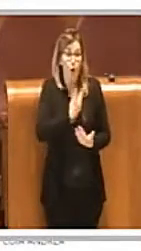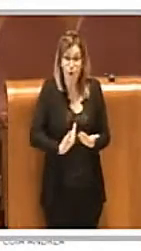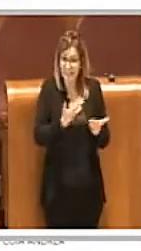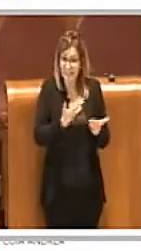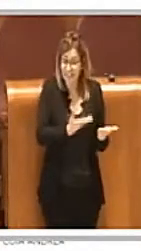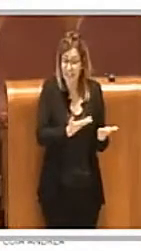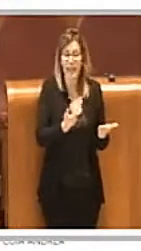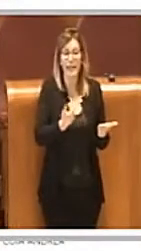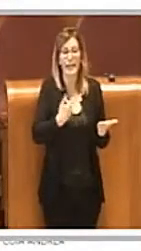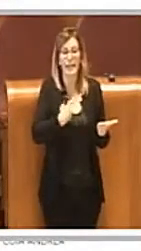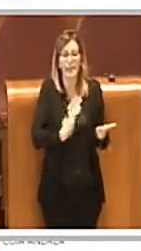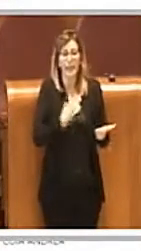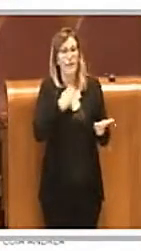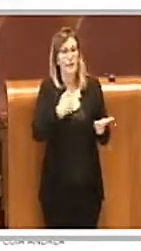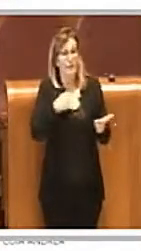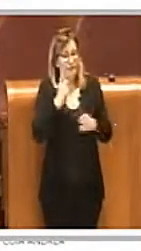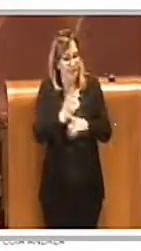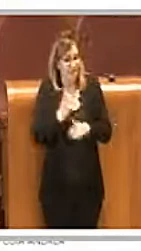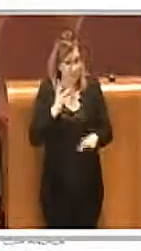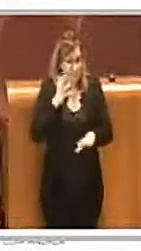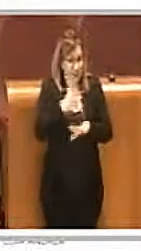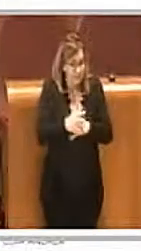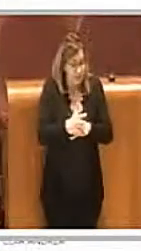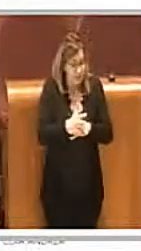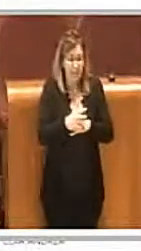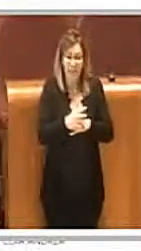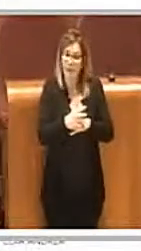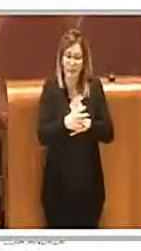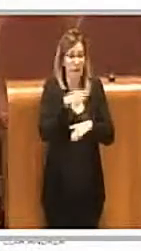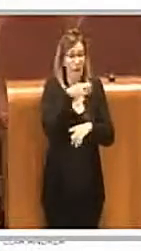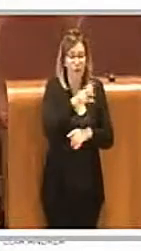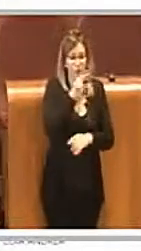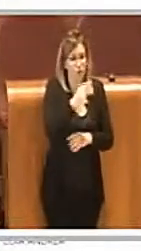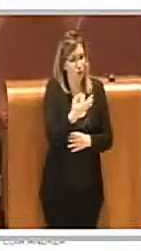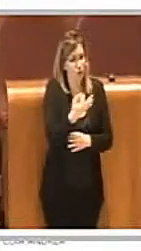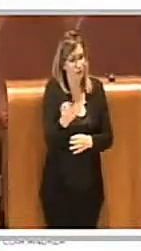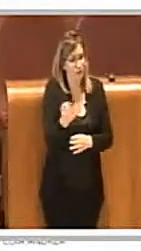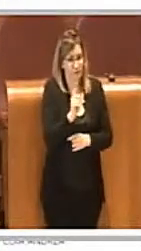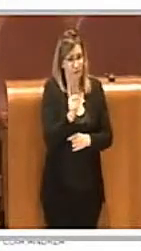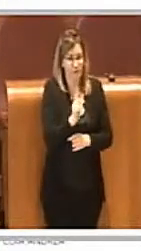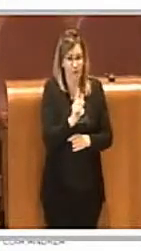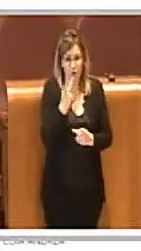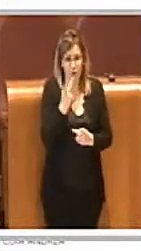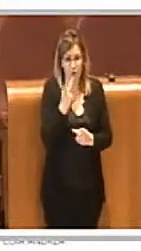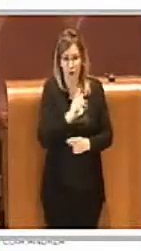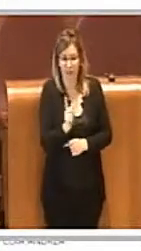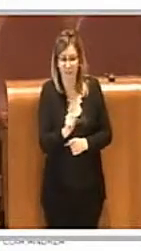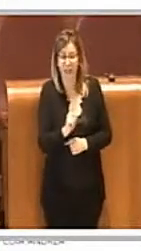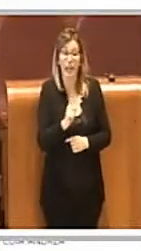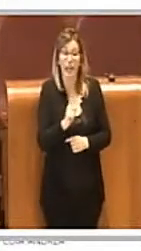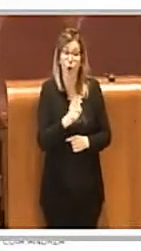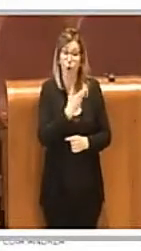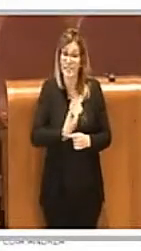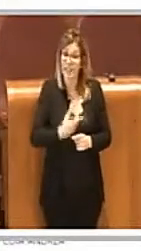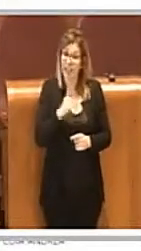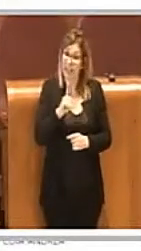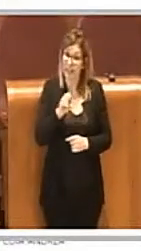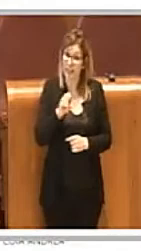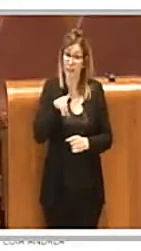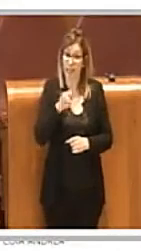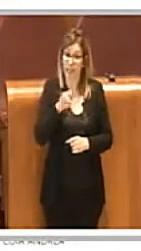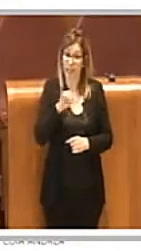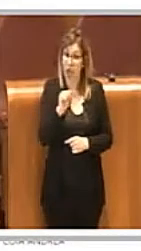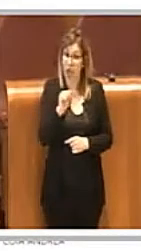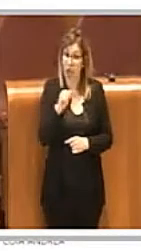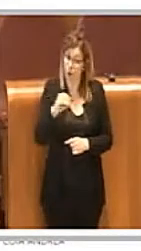ad intervenire anche per smentirlo, lo inviterei, inviterei il consigliere De Priamo ad informarsi, insomma prima di fare certe